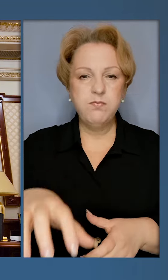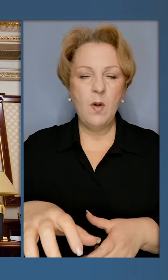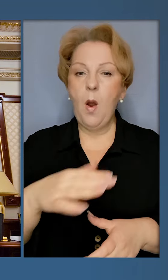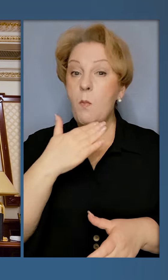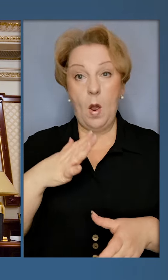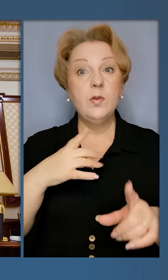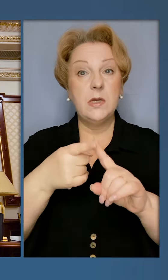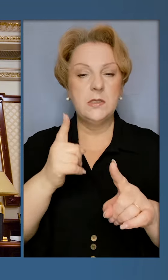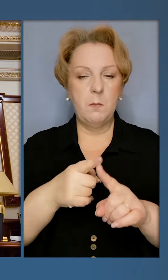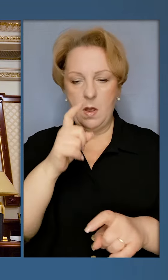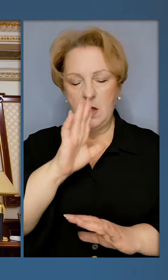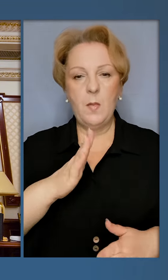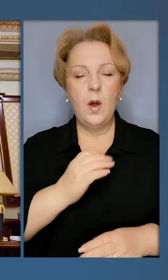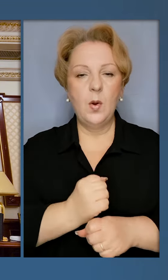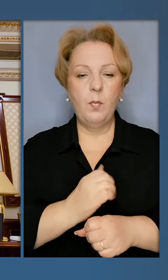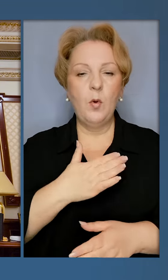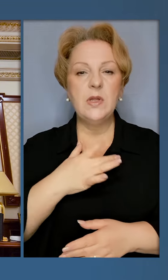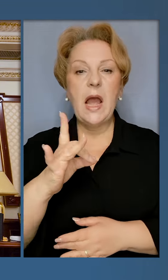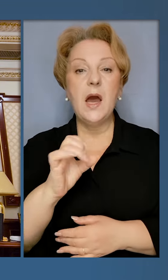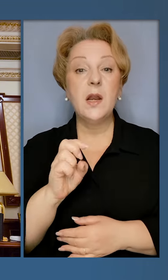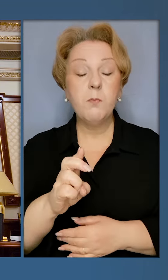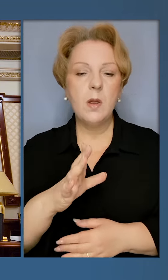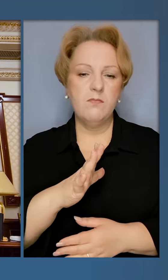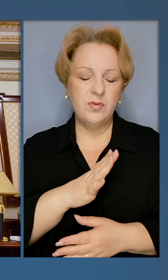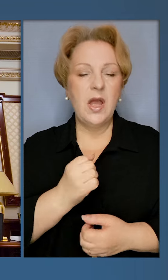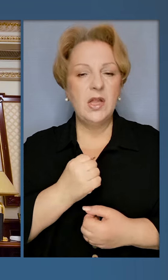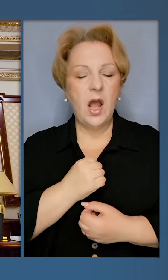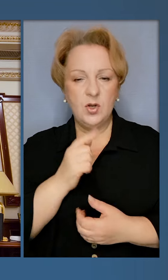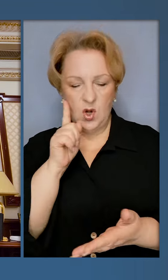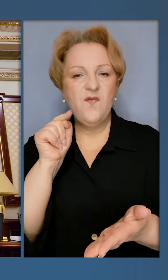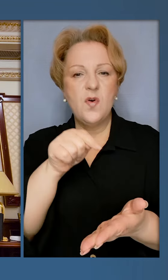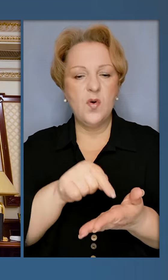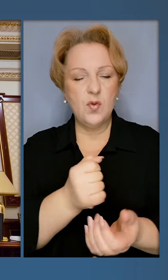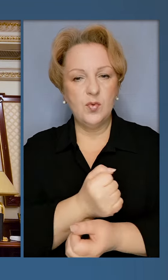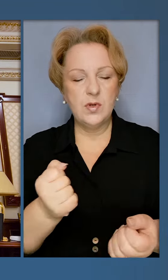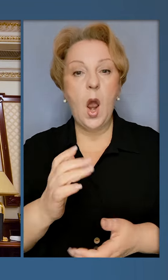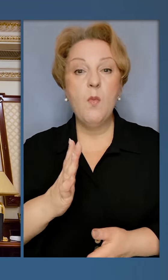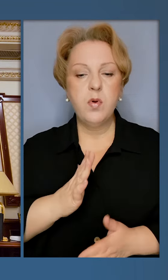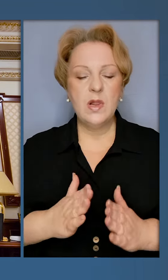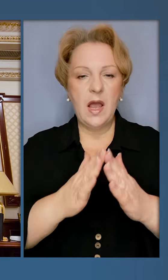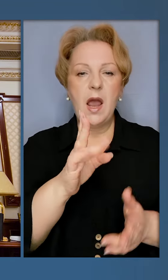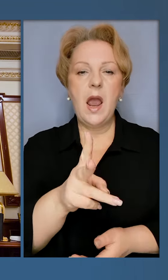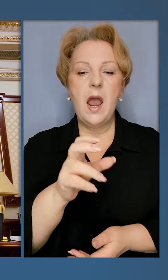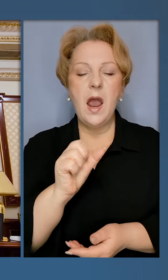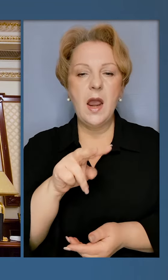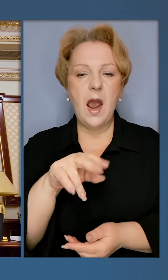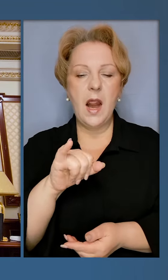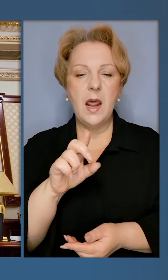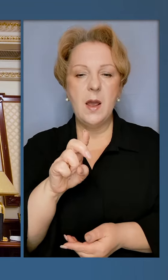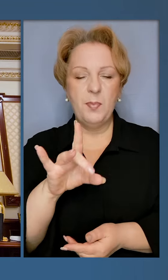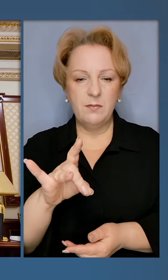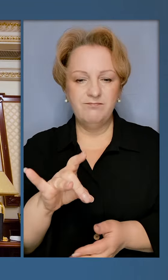Непогана робота нашої РЕП, але, на жаль, були і влучання. Були калібри з касетними